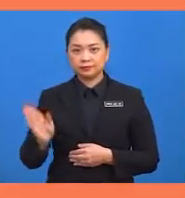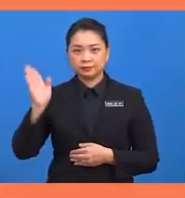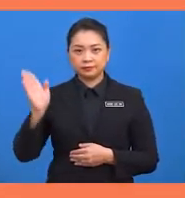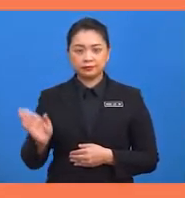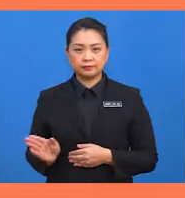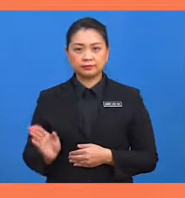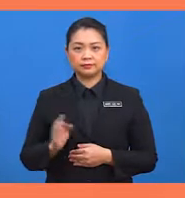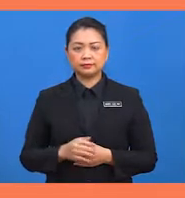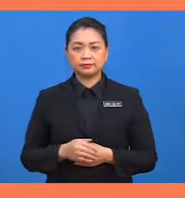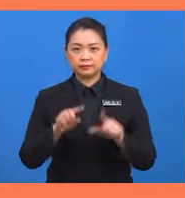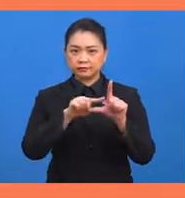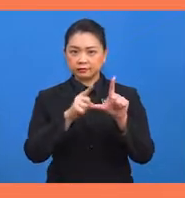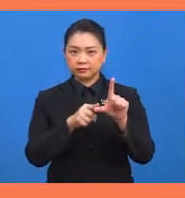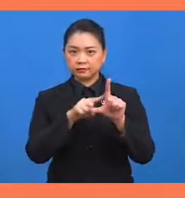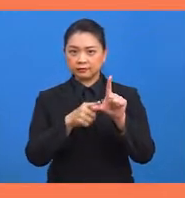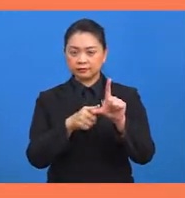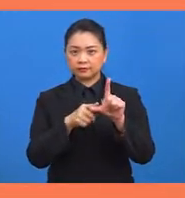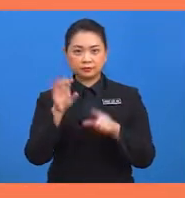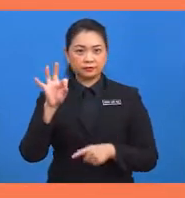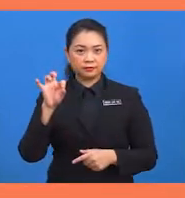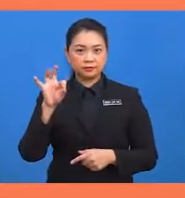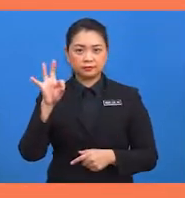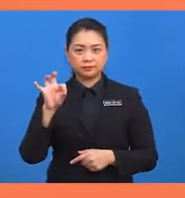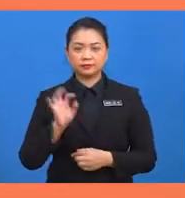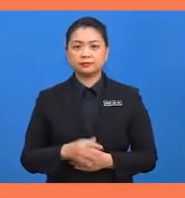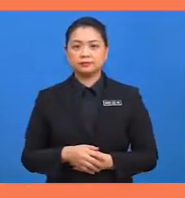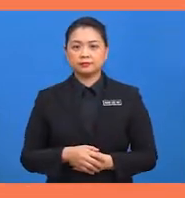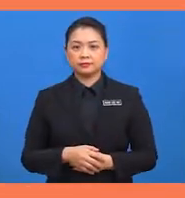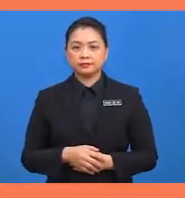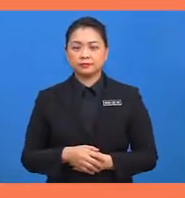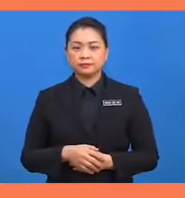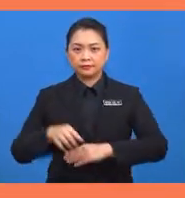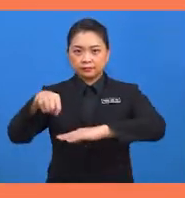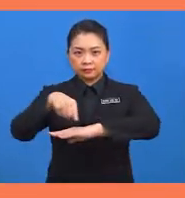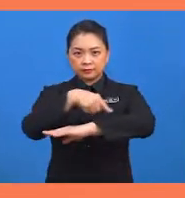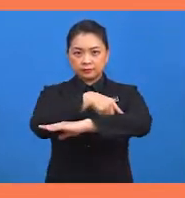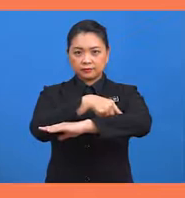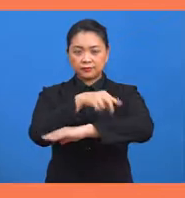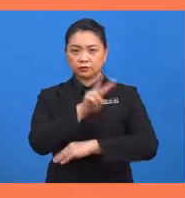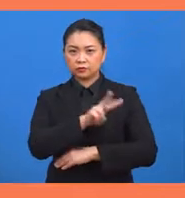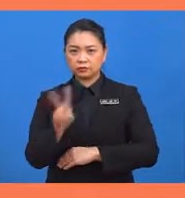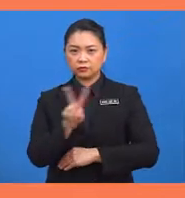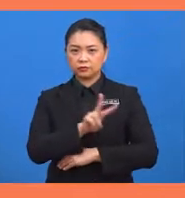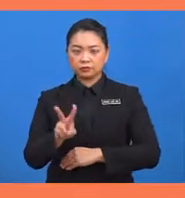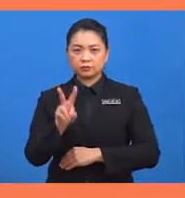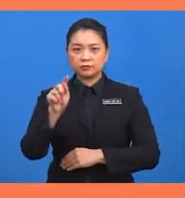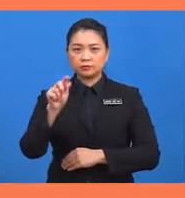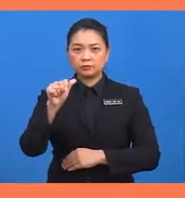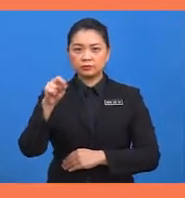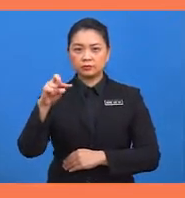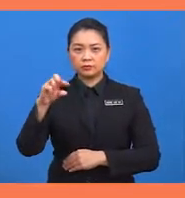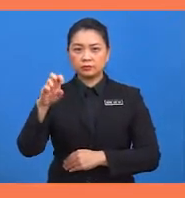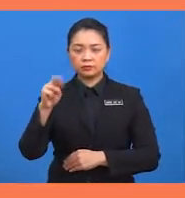CDO ialah 90 darjah. panjang kedua-dua tenjen dari titik C